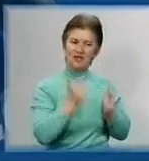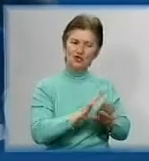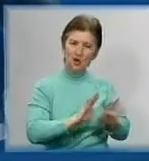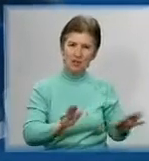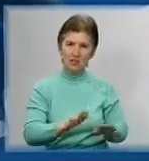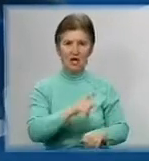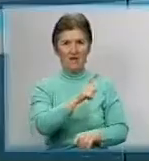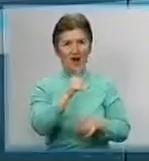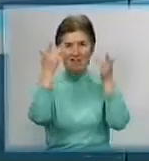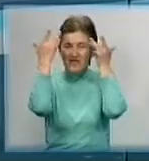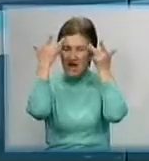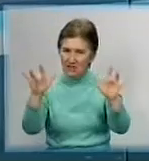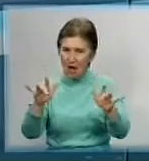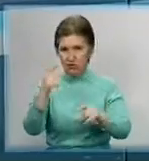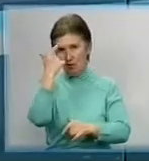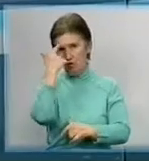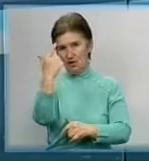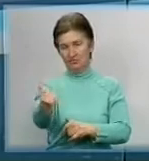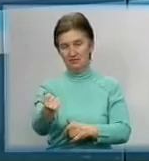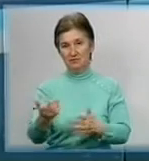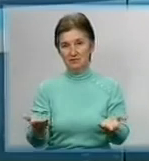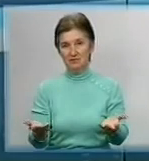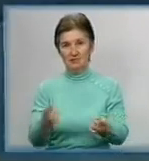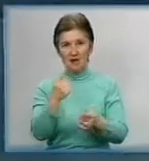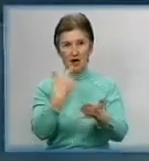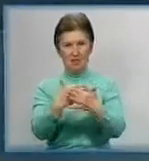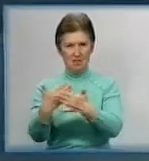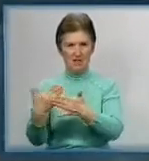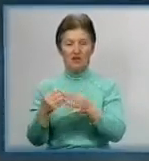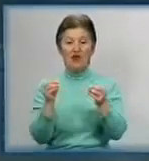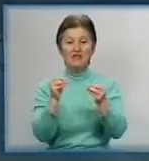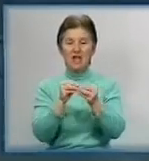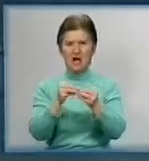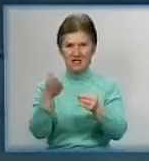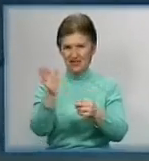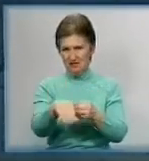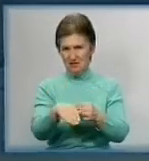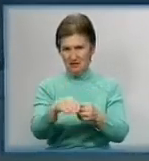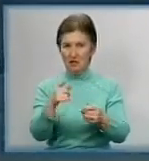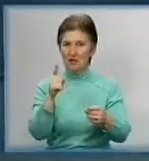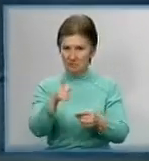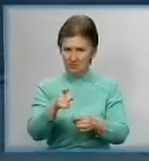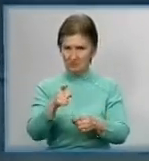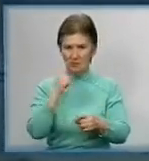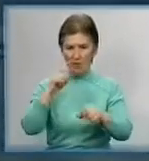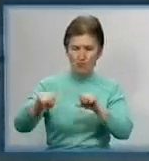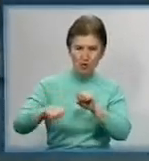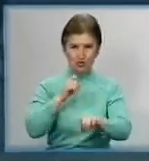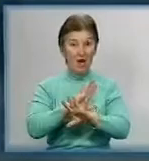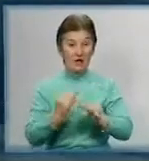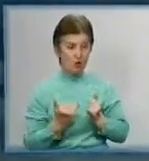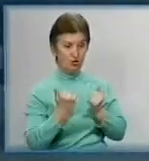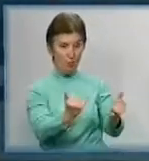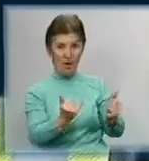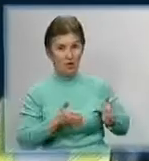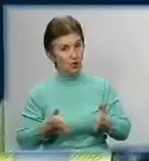За дві години даїшники піймали біля десятка порушників. Тепер їм доведеться заплатити штраф від 510 до 680